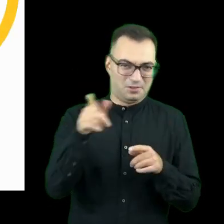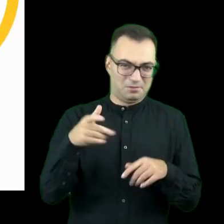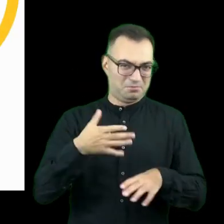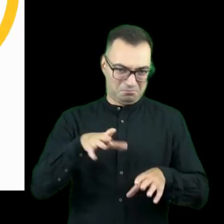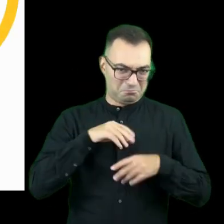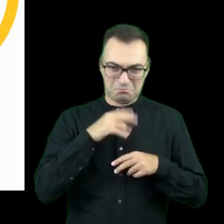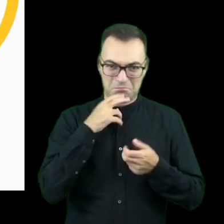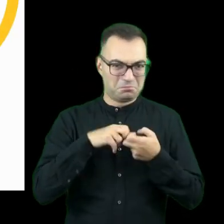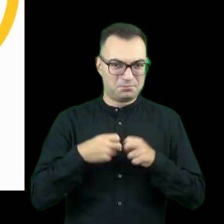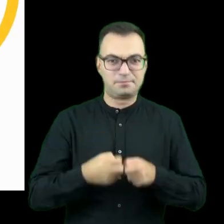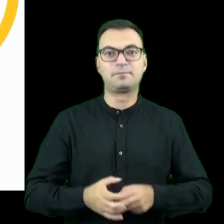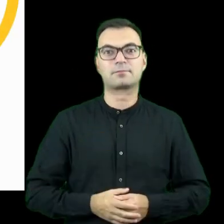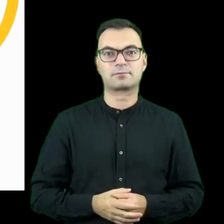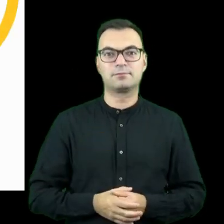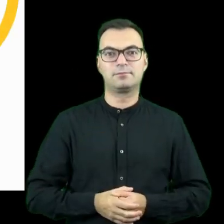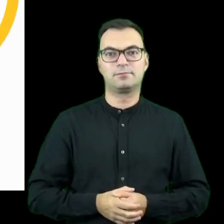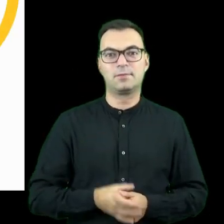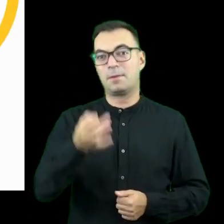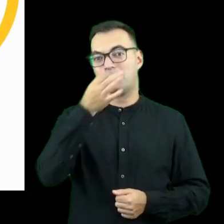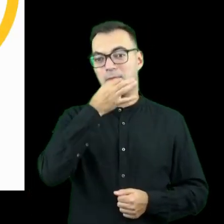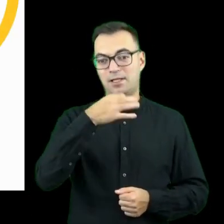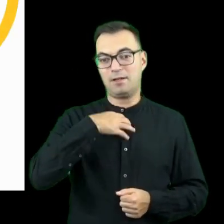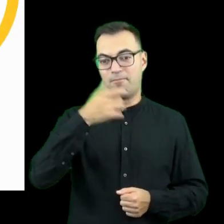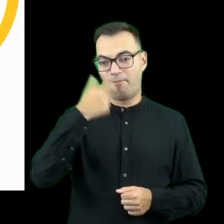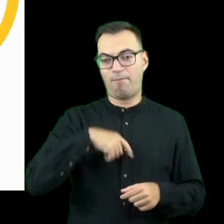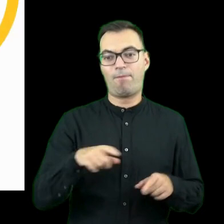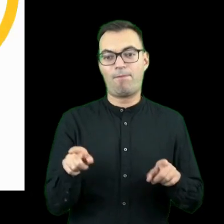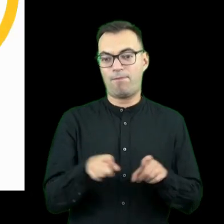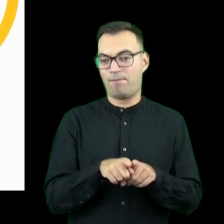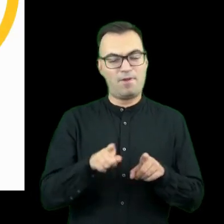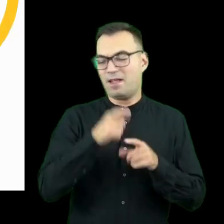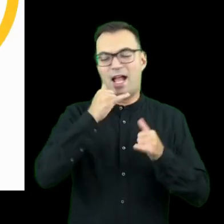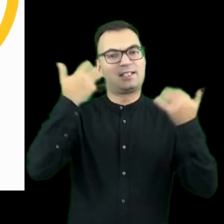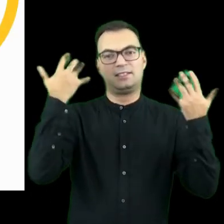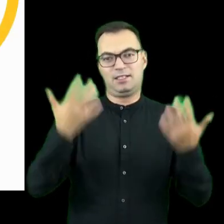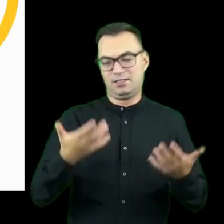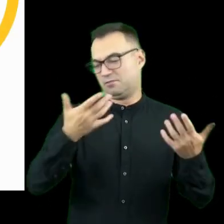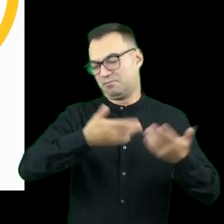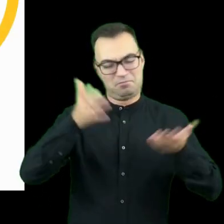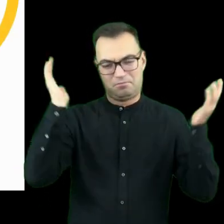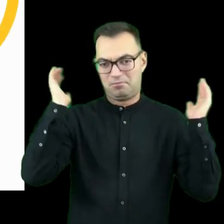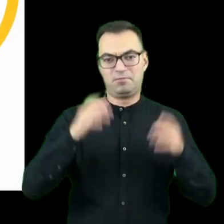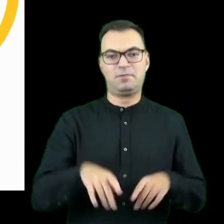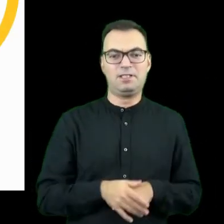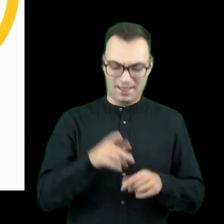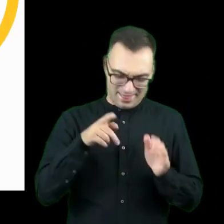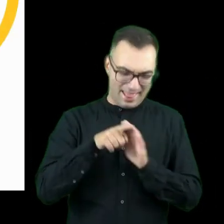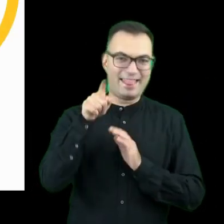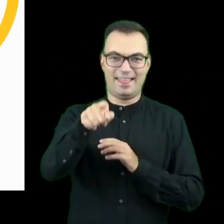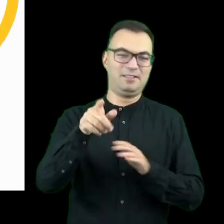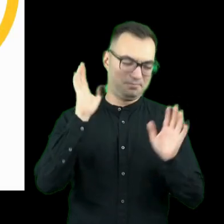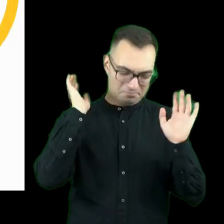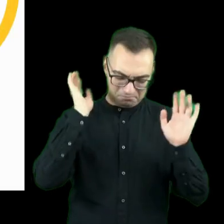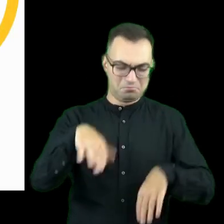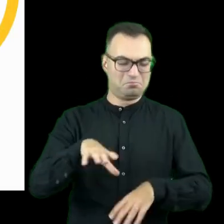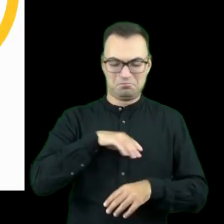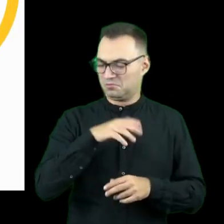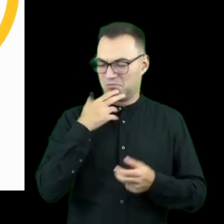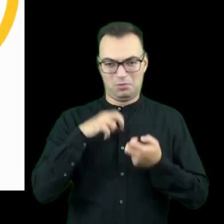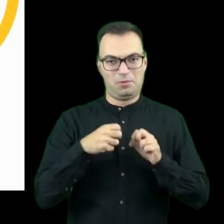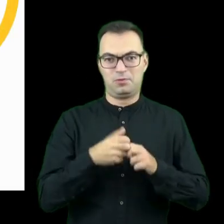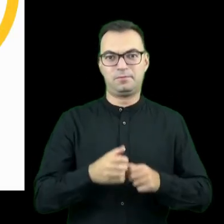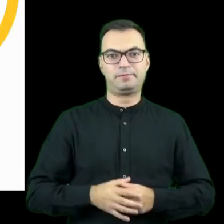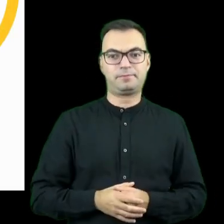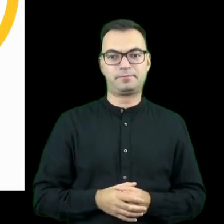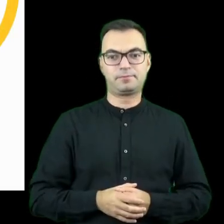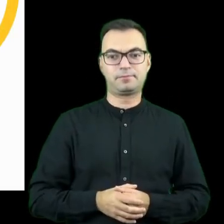okej. Jak zadajecie pytanie do mnie, używajcie dowolnej formy, ale oczywiście też na ty jak najbardziej. Jest to dla mnie